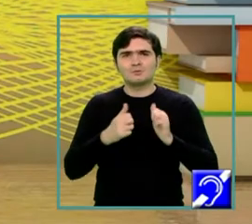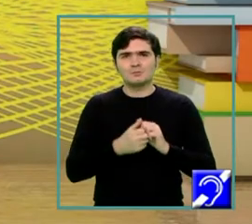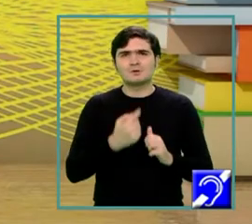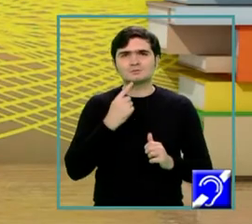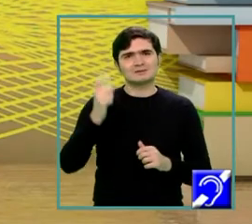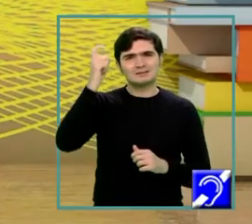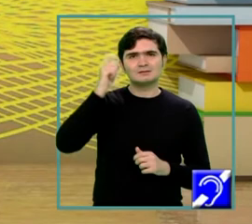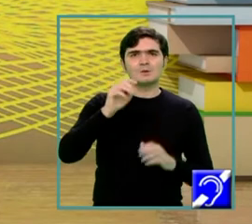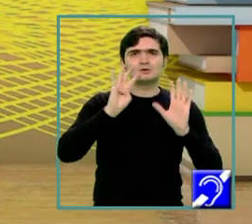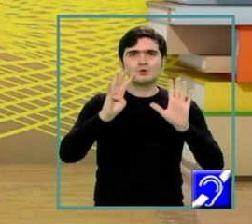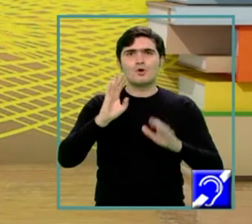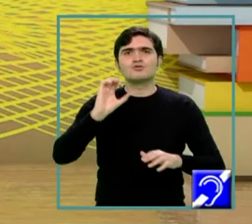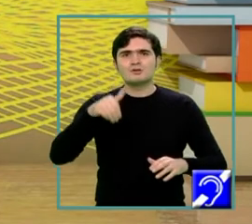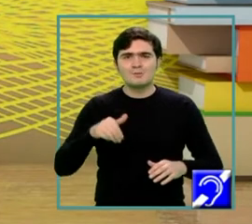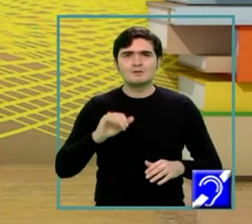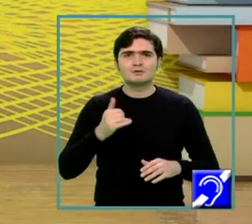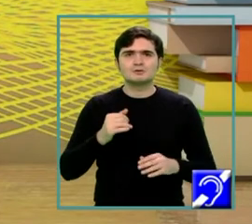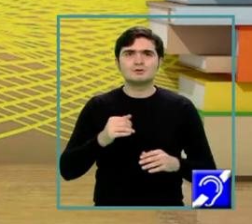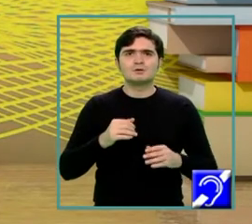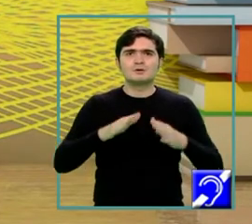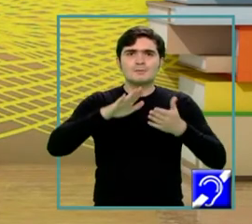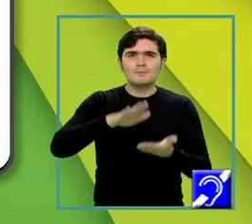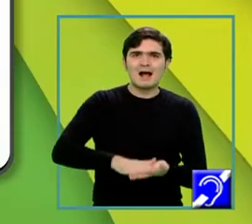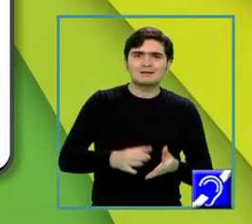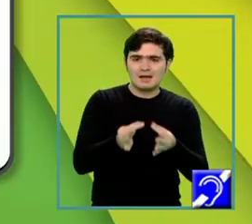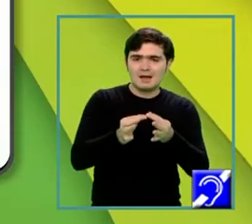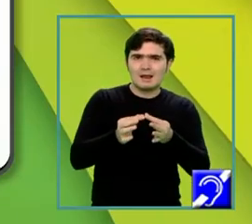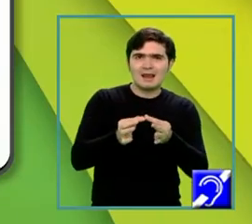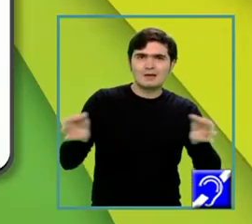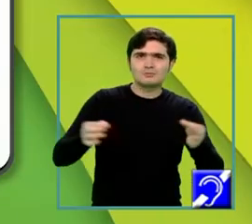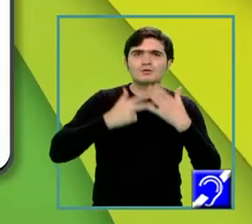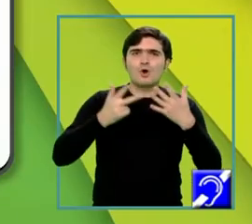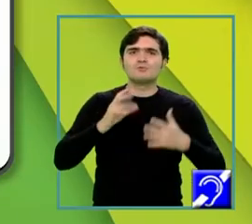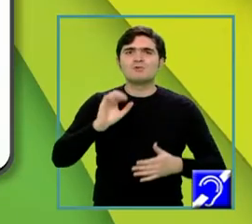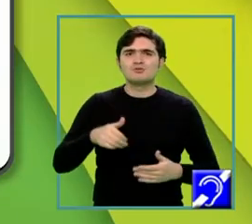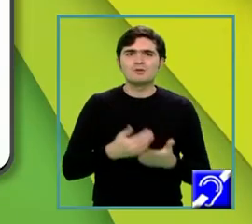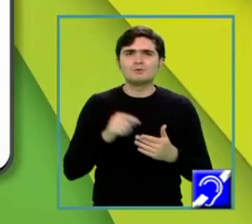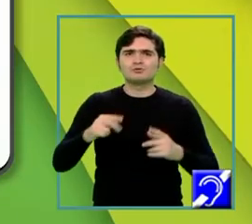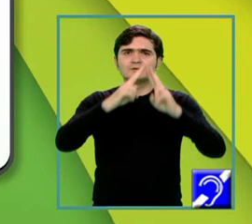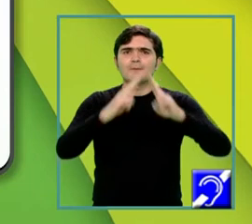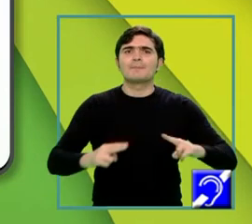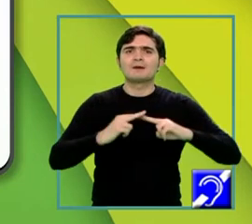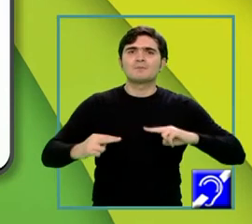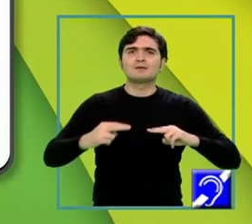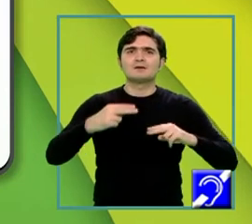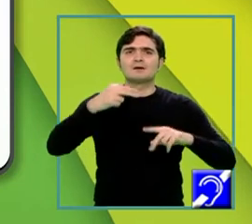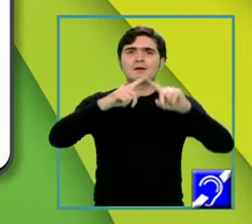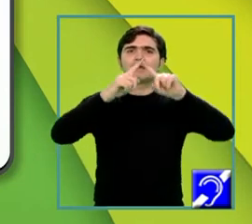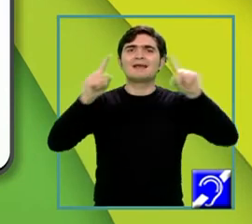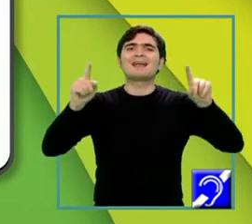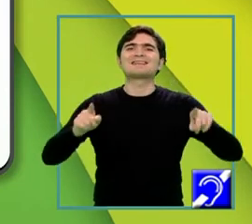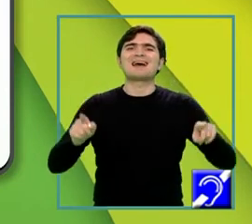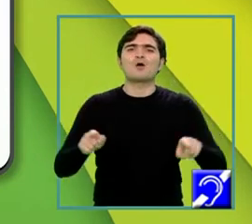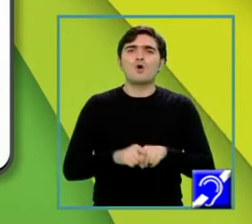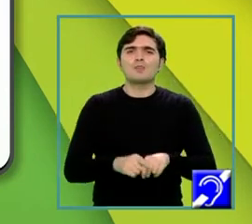cu înălțimea de 9 centimetri și latura bazei de 18 centimetri în cazul acestei piramide hexagonale regulat.